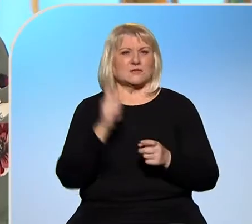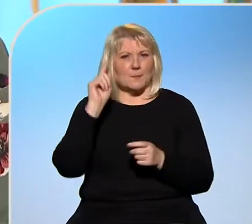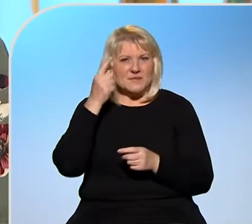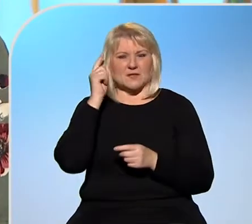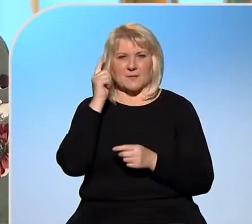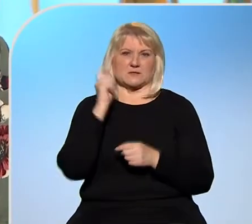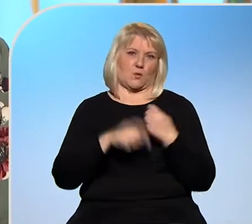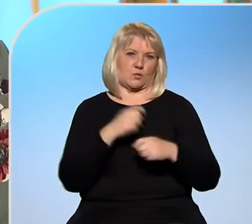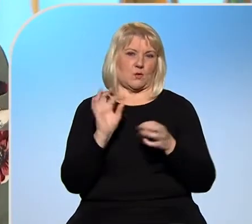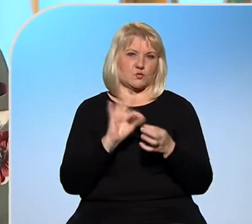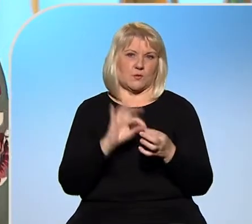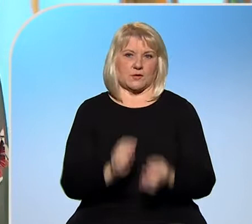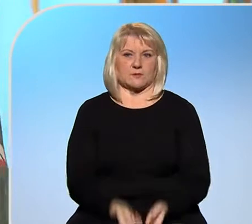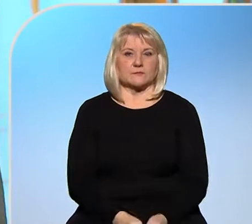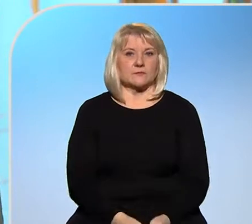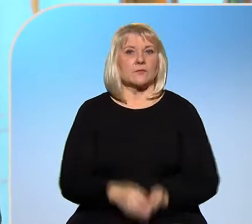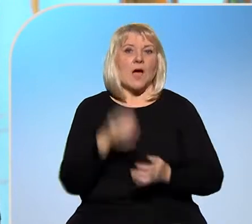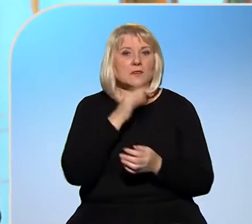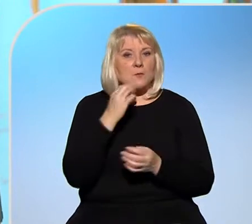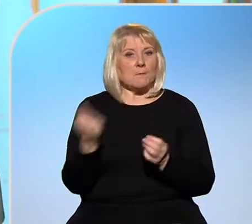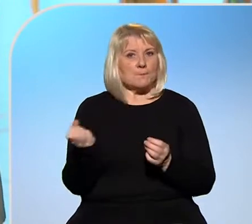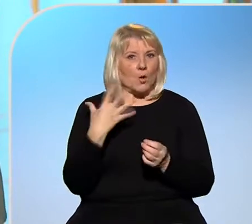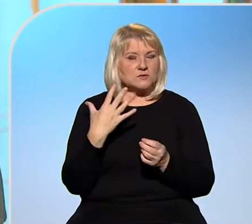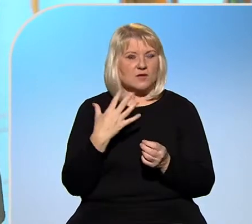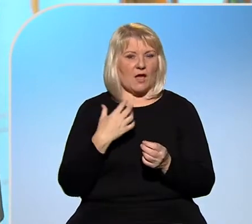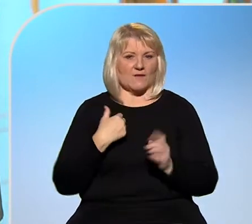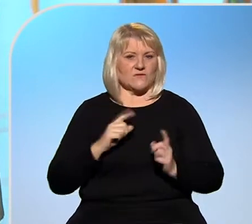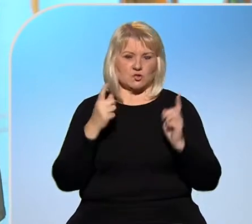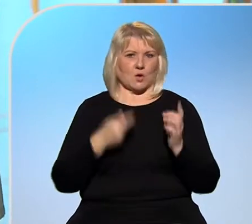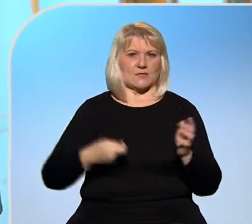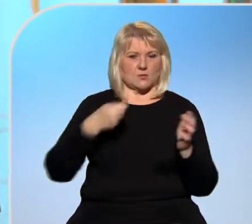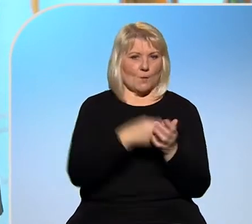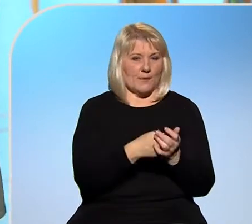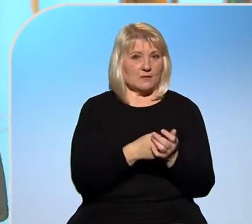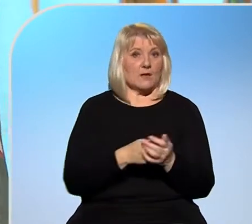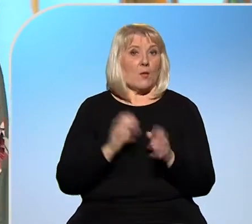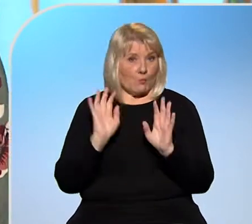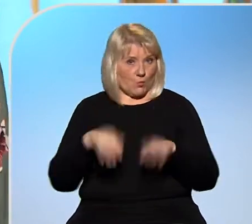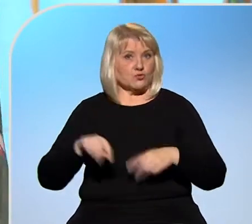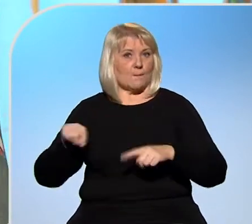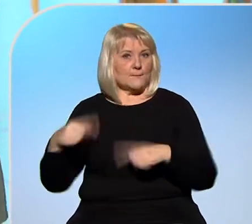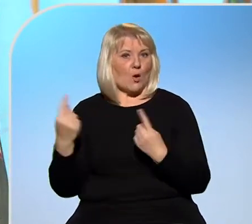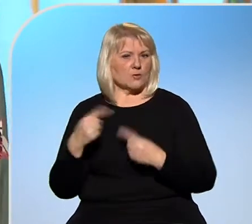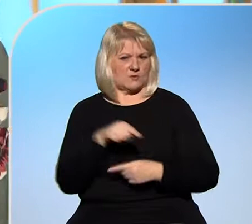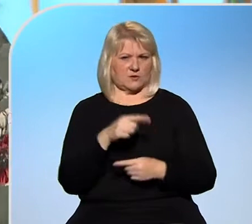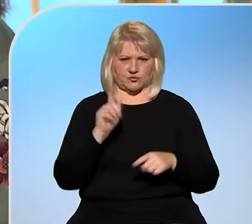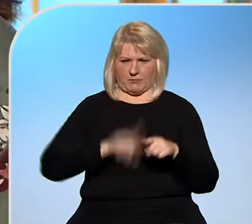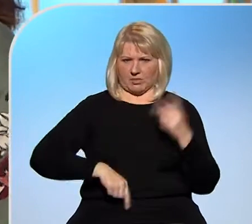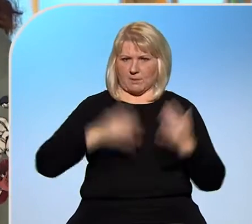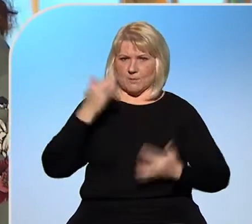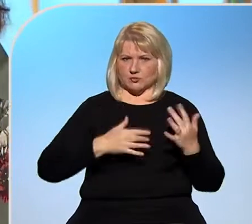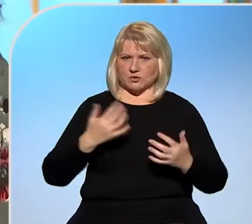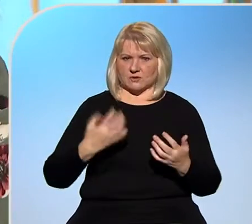se proti tomu nějak bránit, pokud třeba nesouhlasíme s tím, že nám tam byl naměřené takové množství tedy dodaného, dodané erergie?